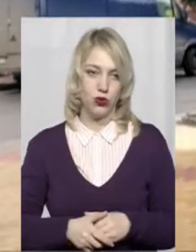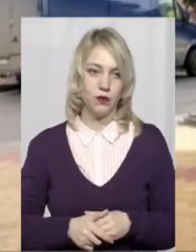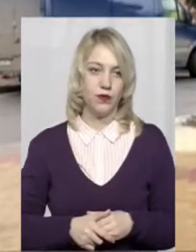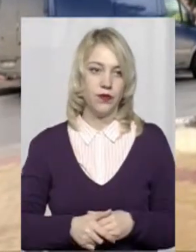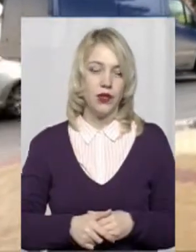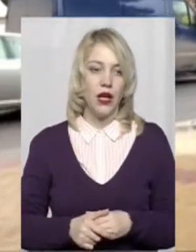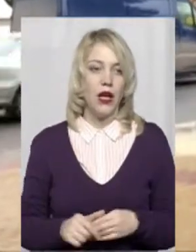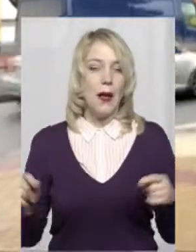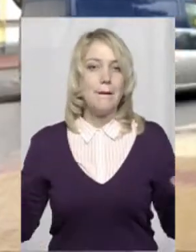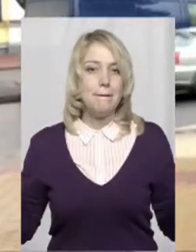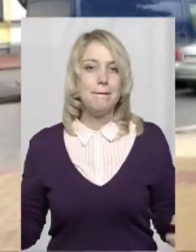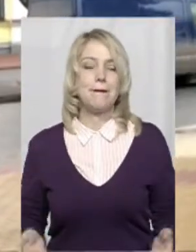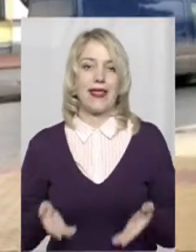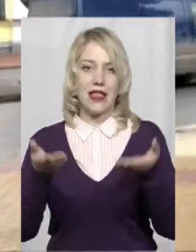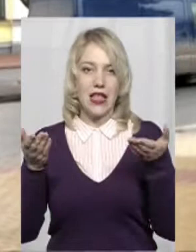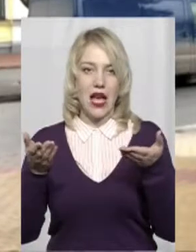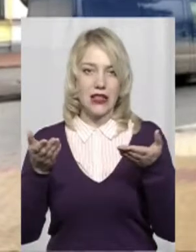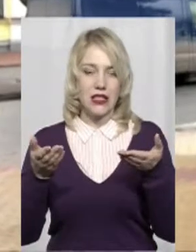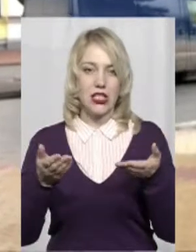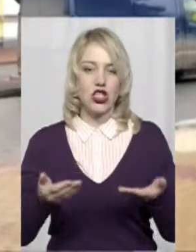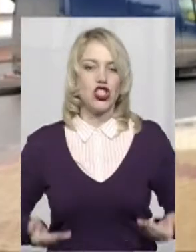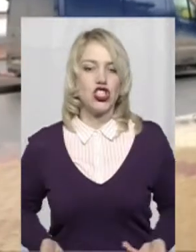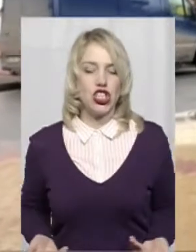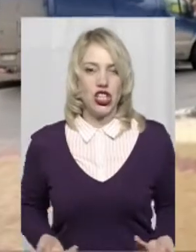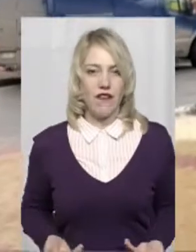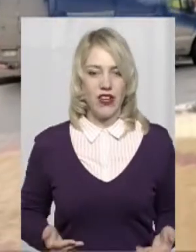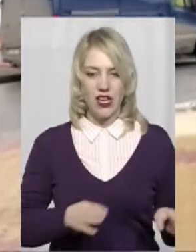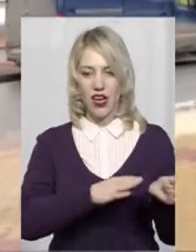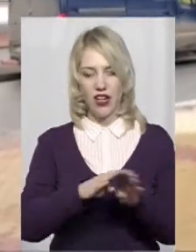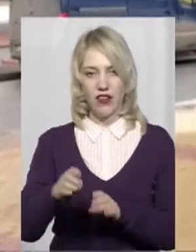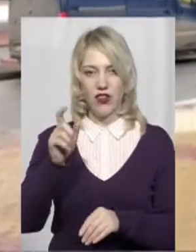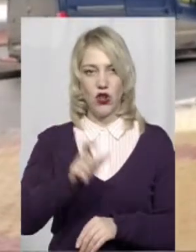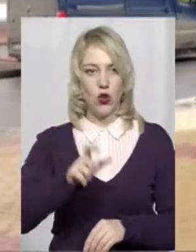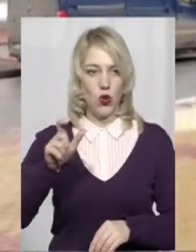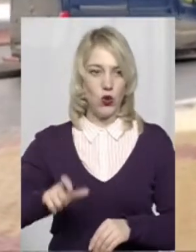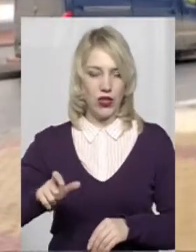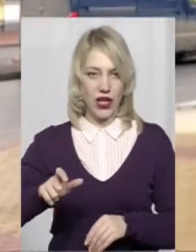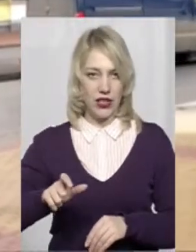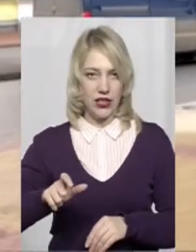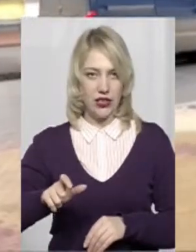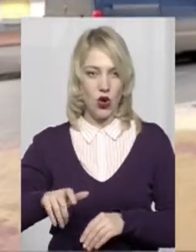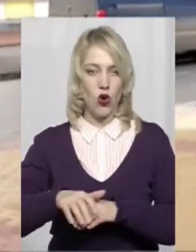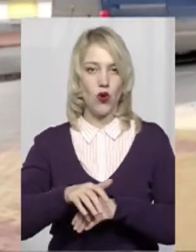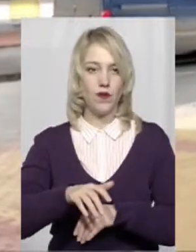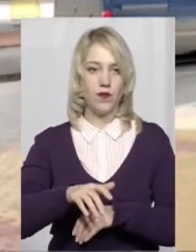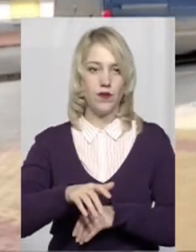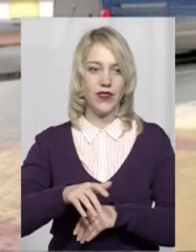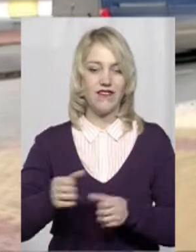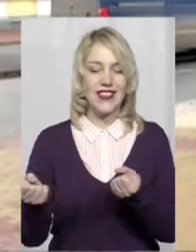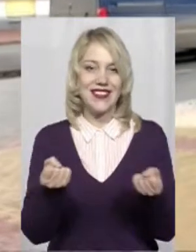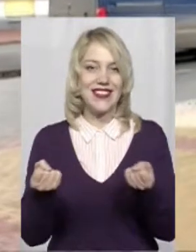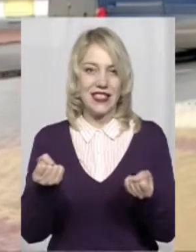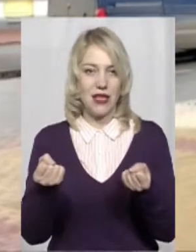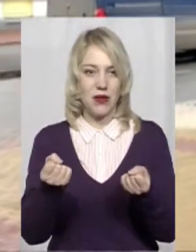Підняти суттєво життєвий рівень громадян, втримати